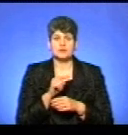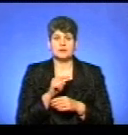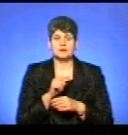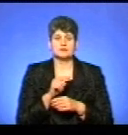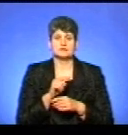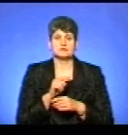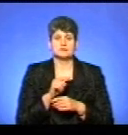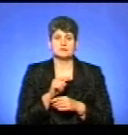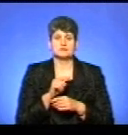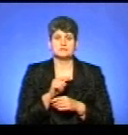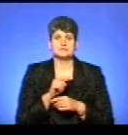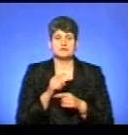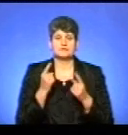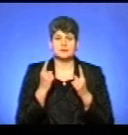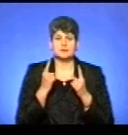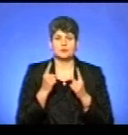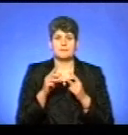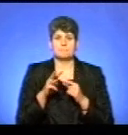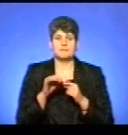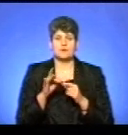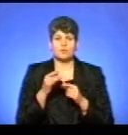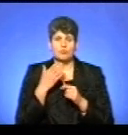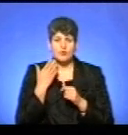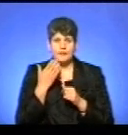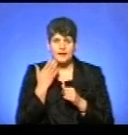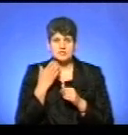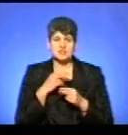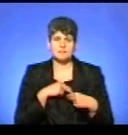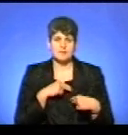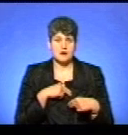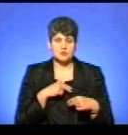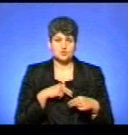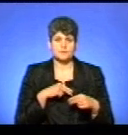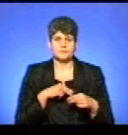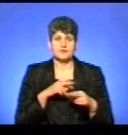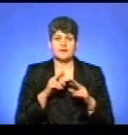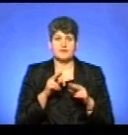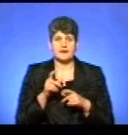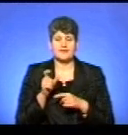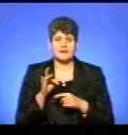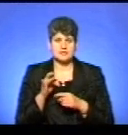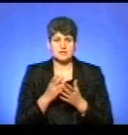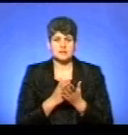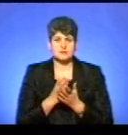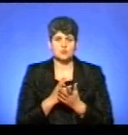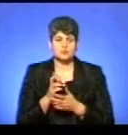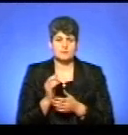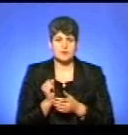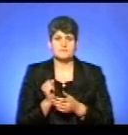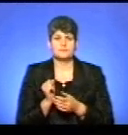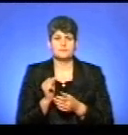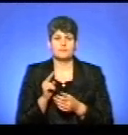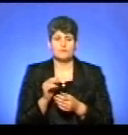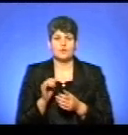значною мірою полегшить працю, як ігерській службі, по